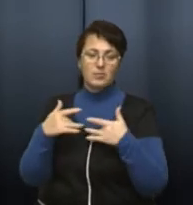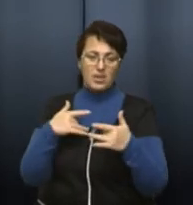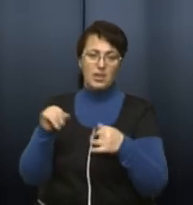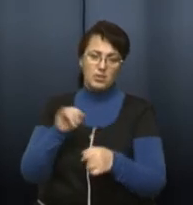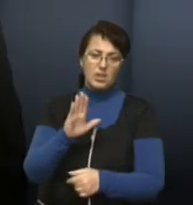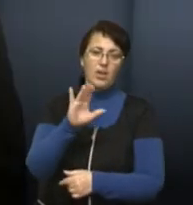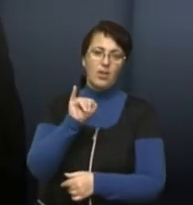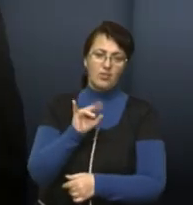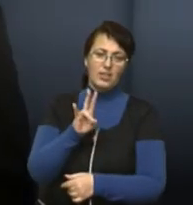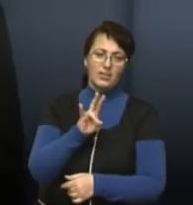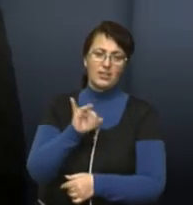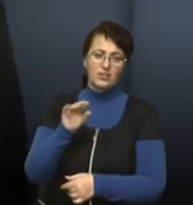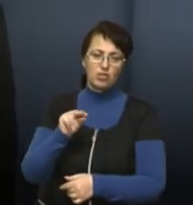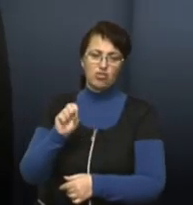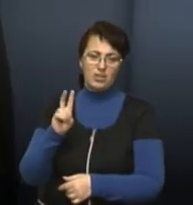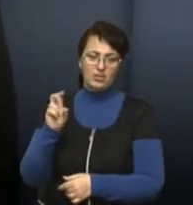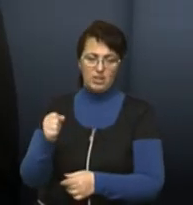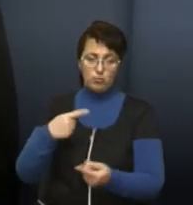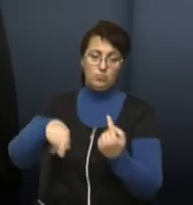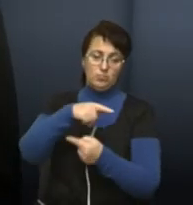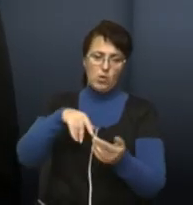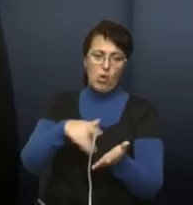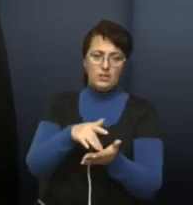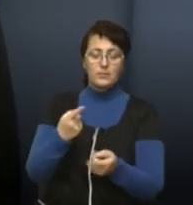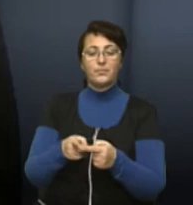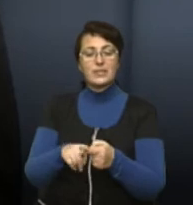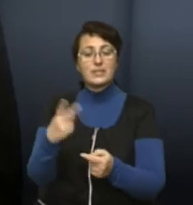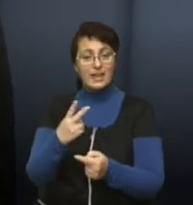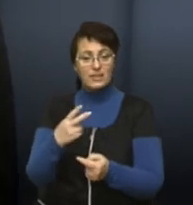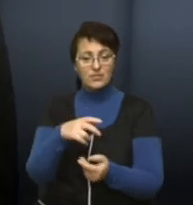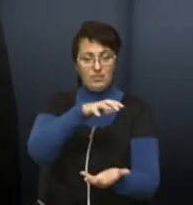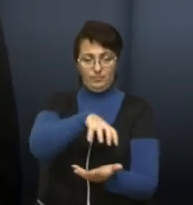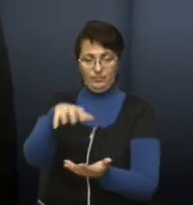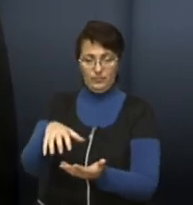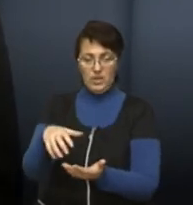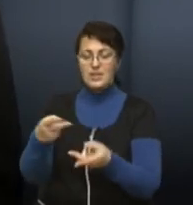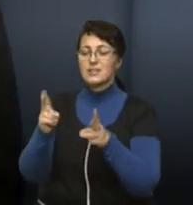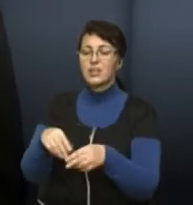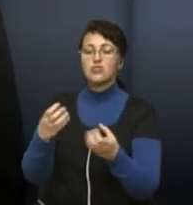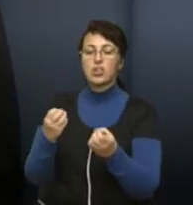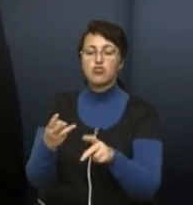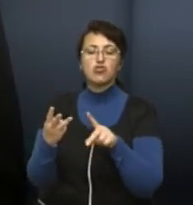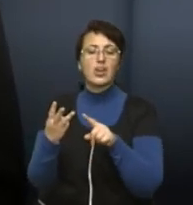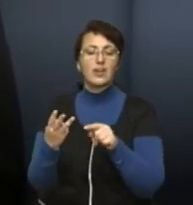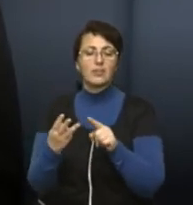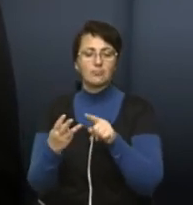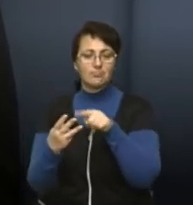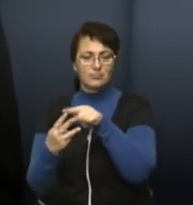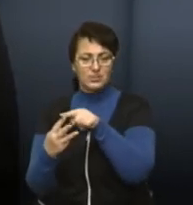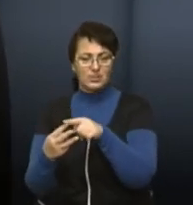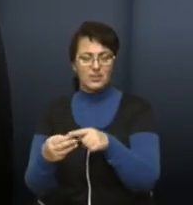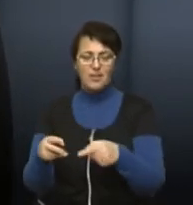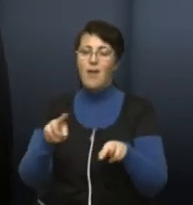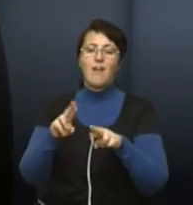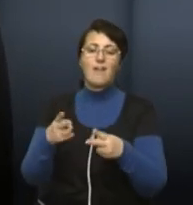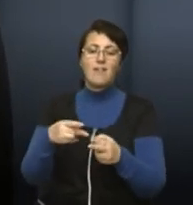кажучи, навколо центру. Ну, навколо центру, Це ми обговорили про дві зони паркування. В залишається ще три, за яким критеріям ділили на ці зони. І, знову